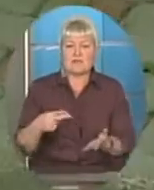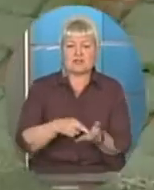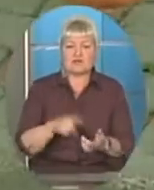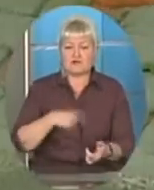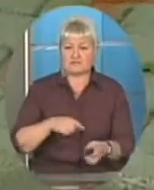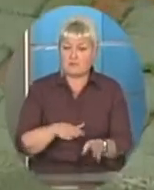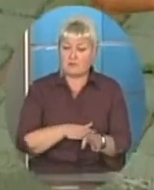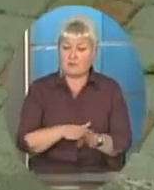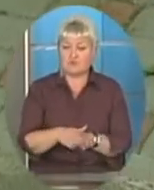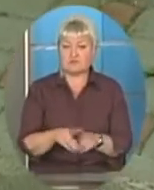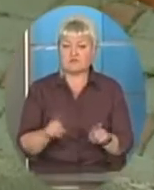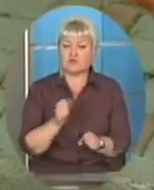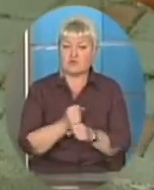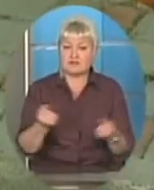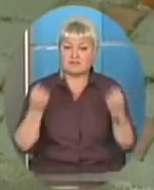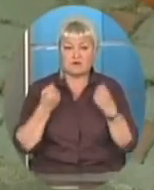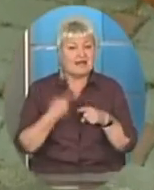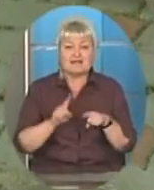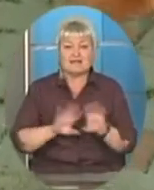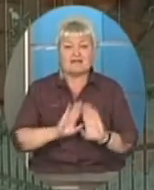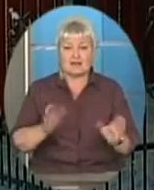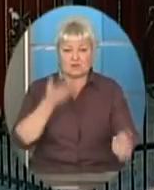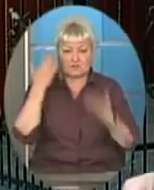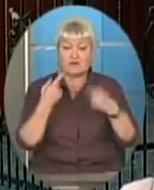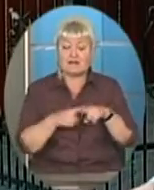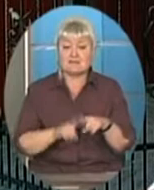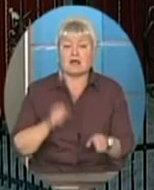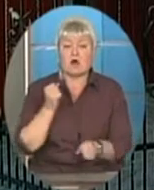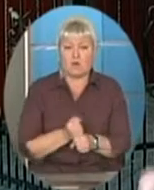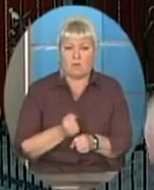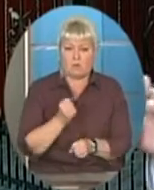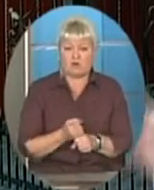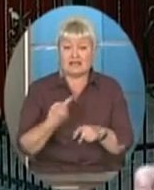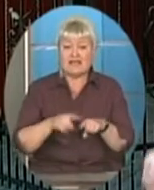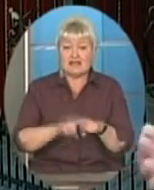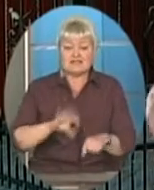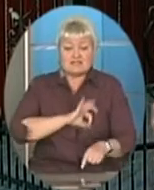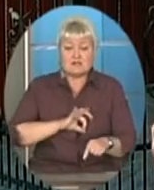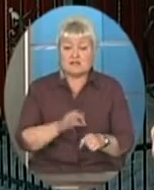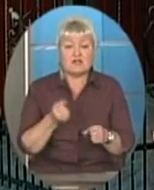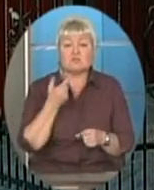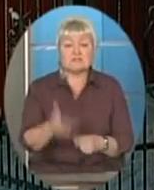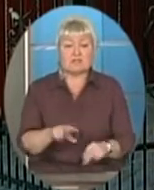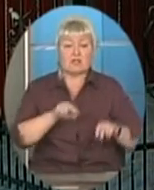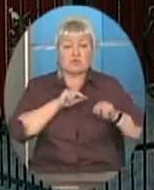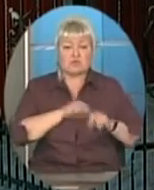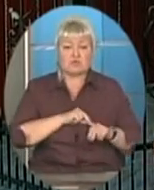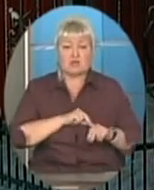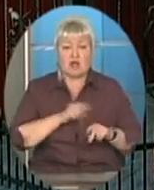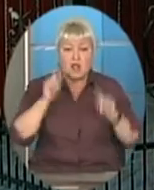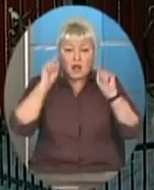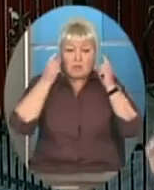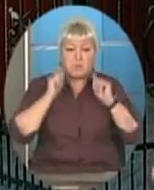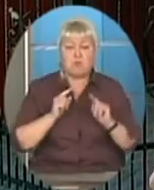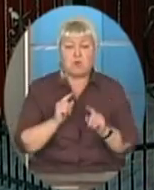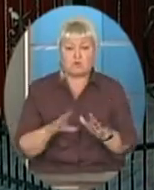робить фізична культура і спорт. Це не розваги, а це робота. І ці медалі, то стільки труда і поту вложено в це, через